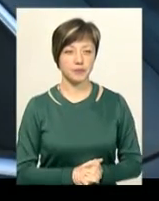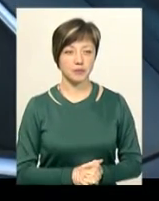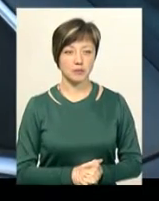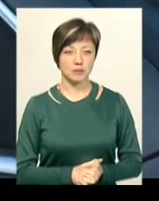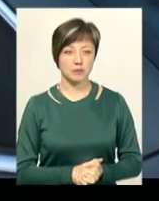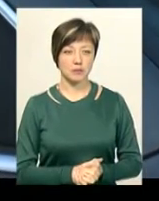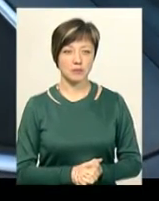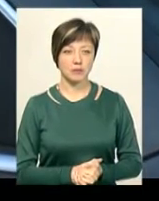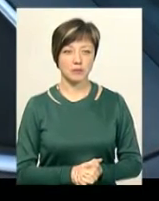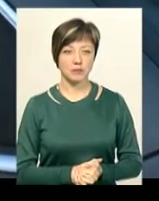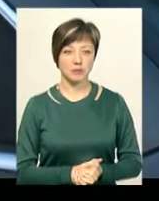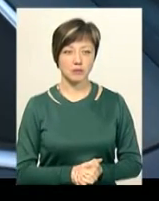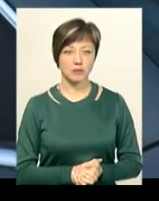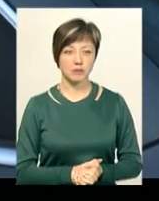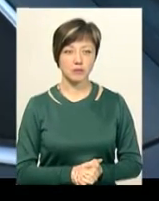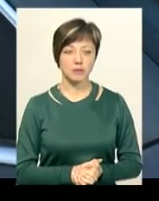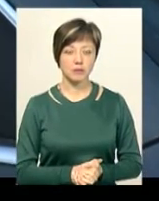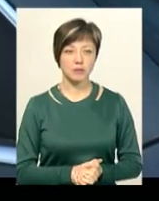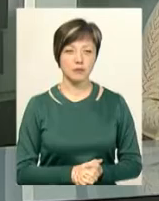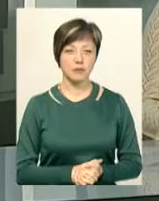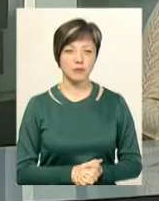Олексюк, Іван Мовчан, новини «Поділля Центр».